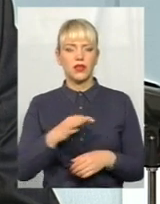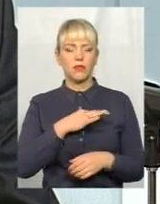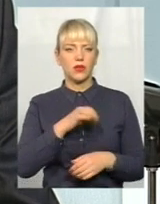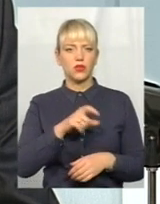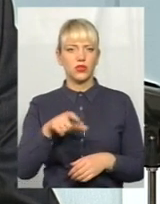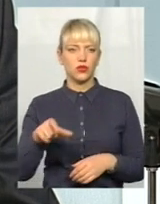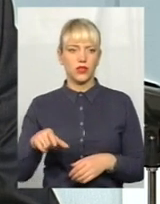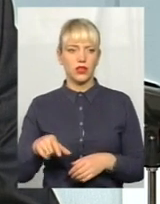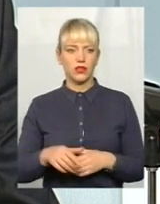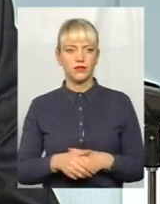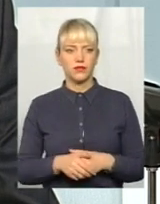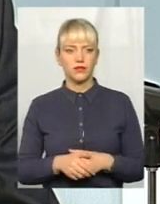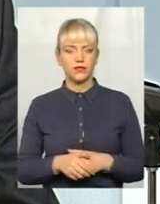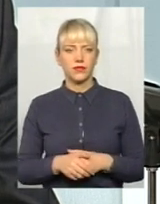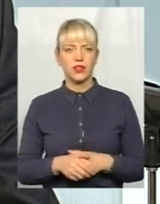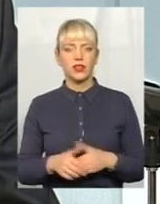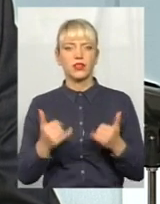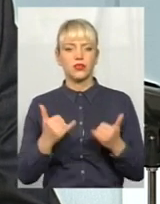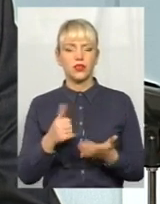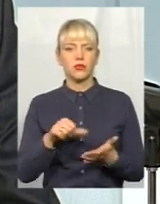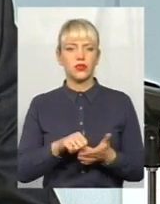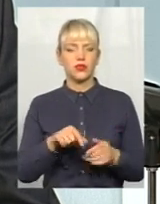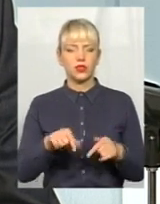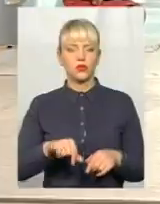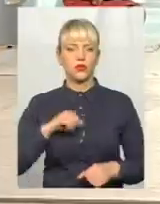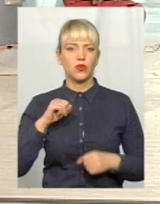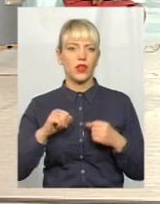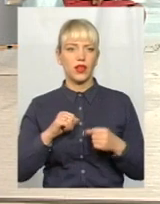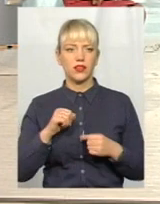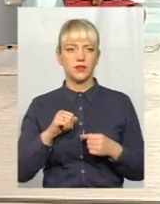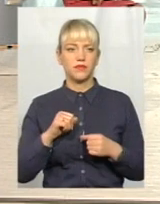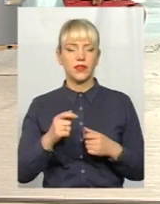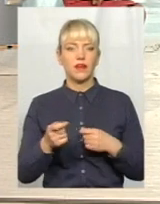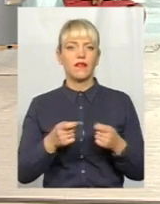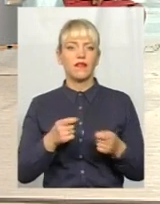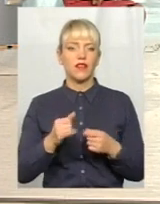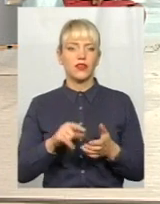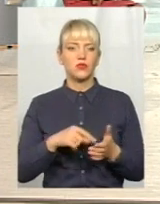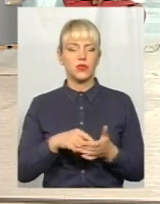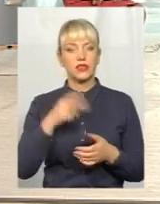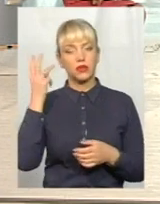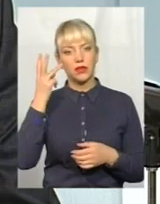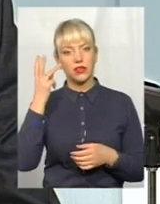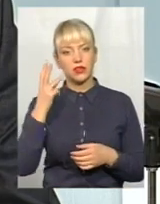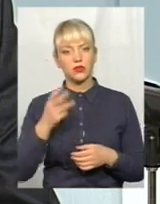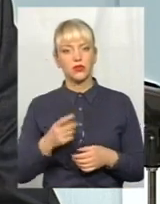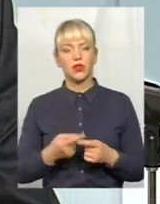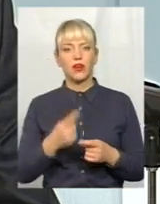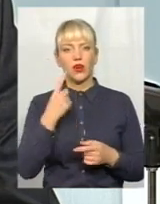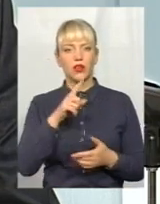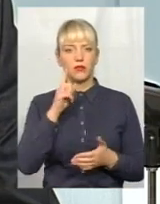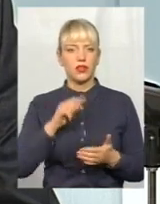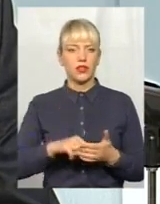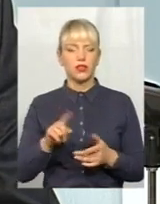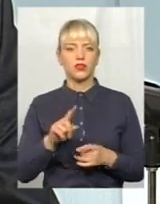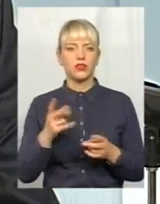людей і сьогодні присутніх тут колег влади в місті Хмельницькому зійшлися в одному питанні, що